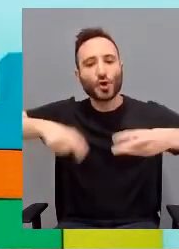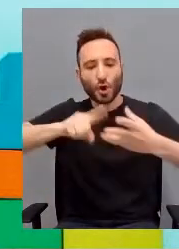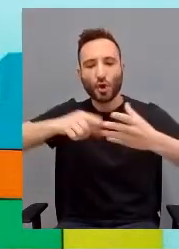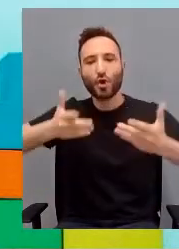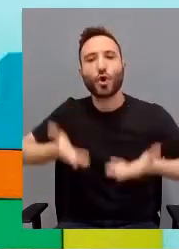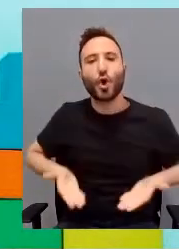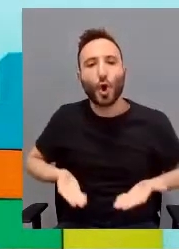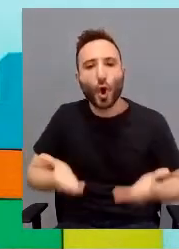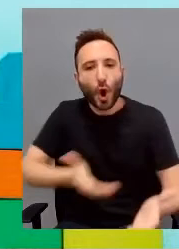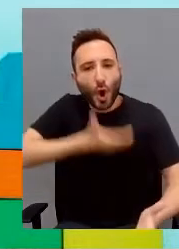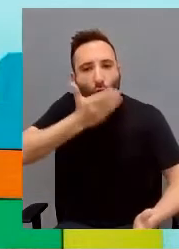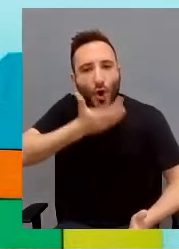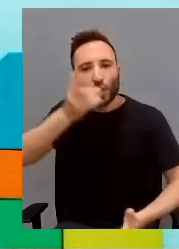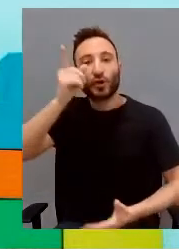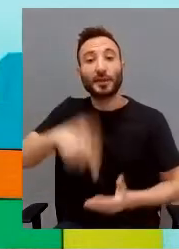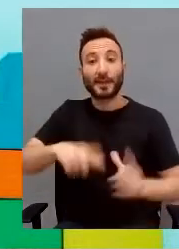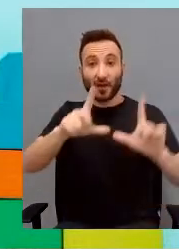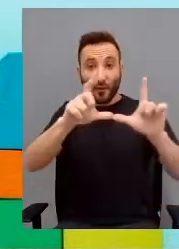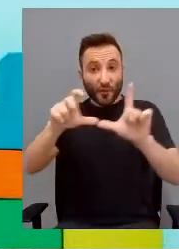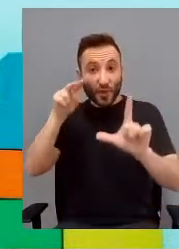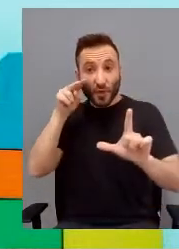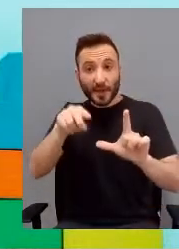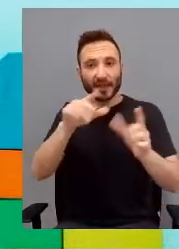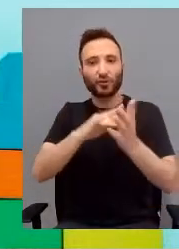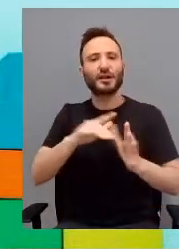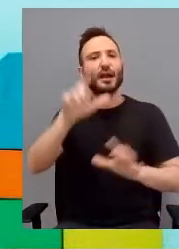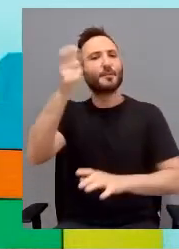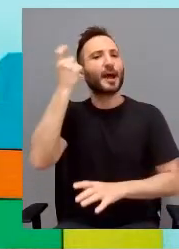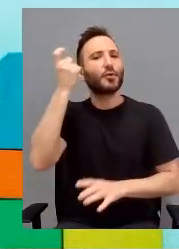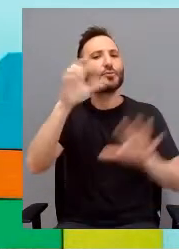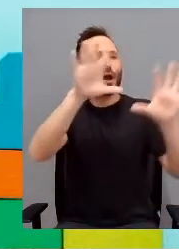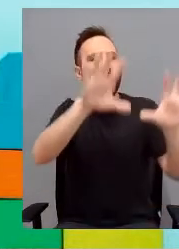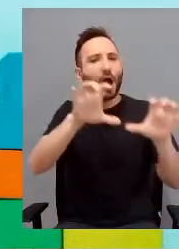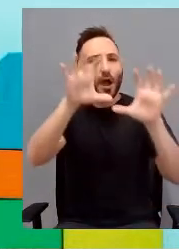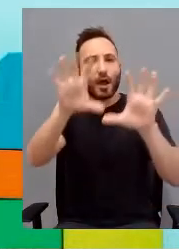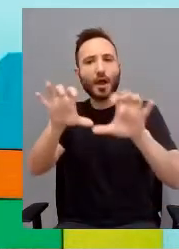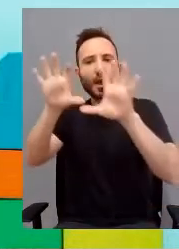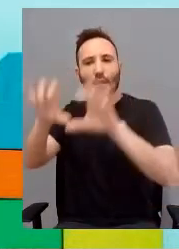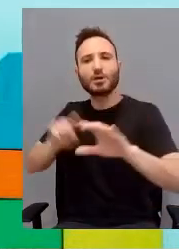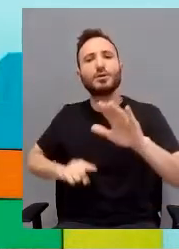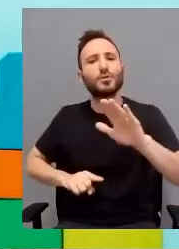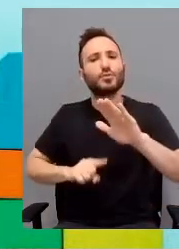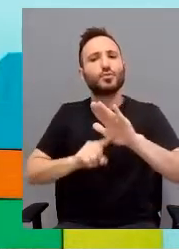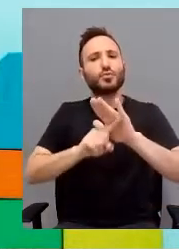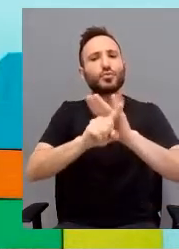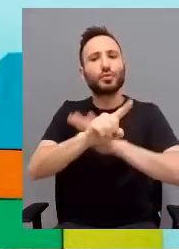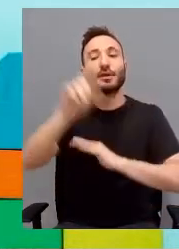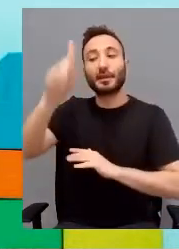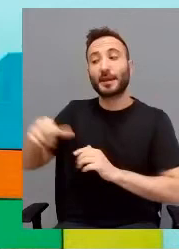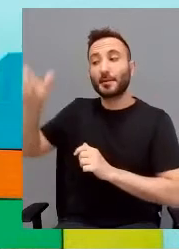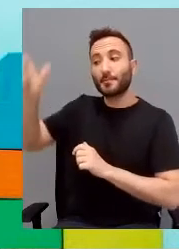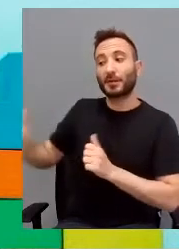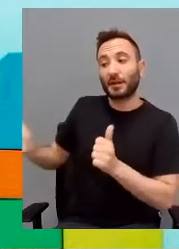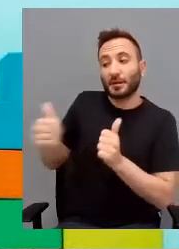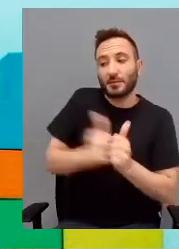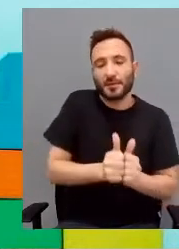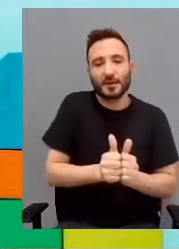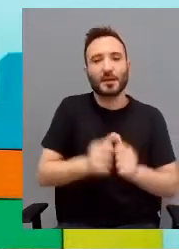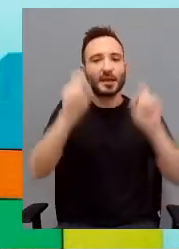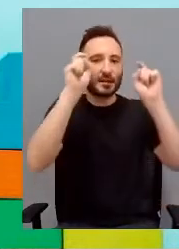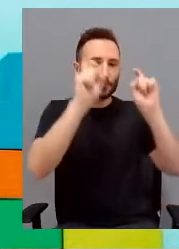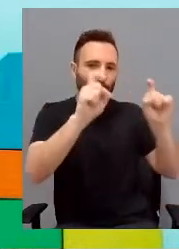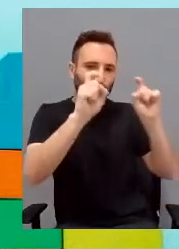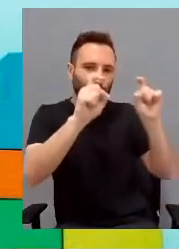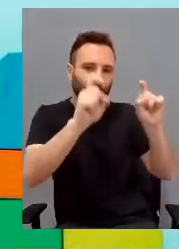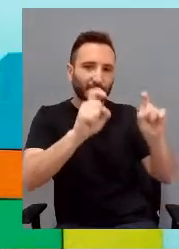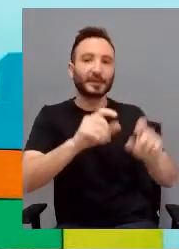foto l'usore sta apprendendo e sta desarrollando bajo la guia di una maestra di obra naturalmente tutti questi